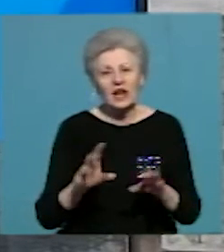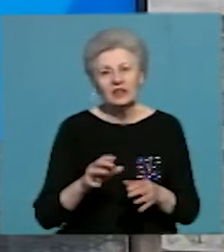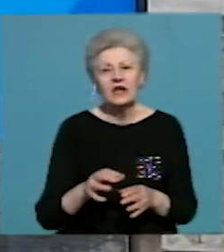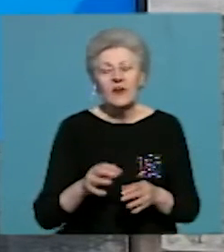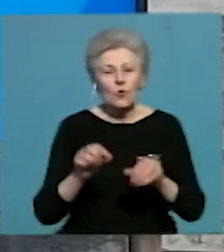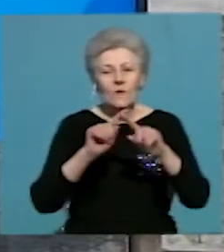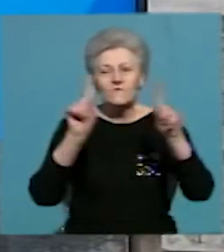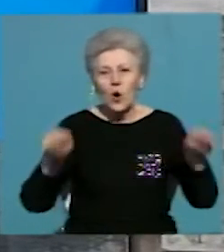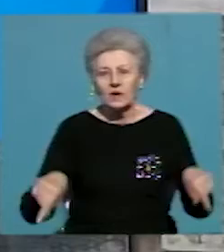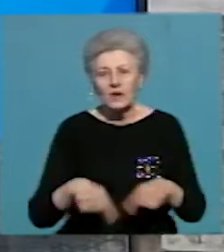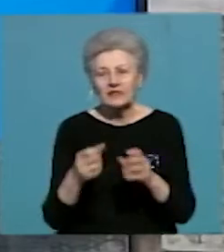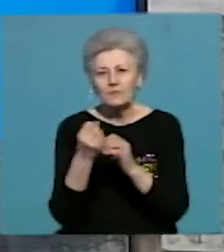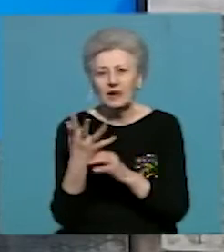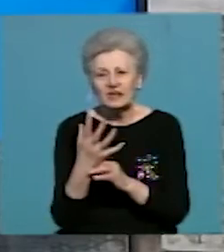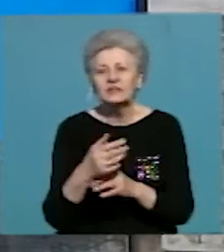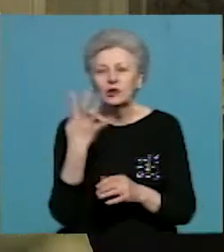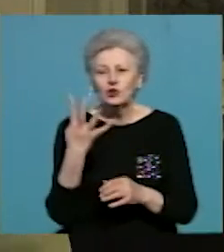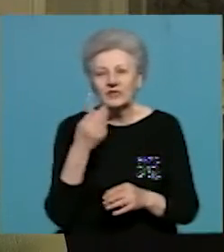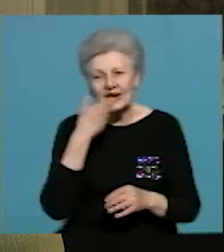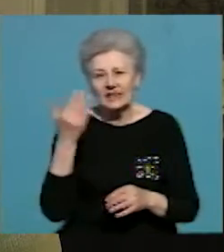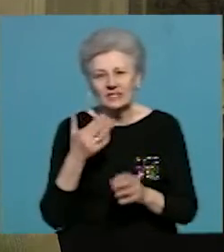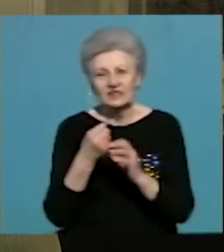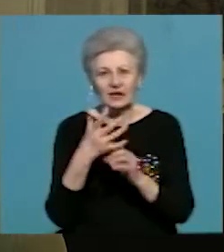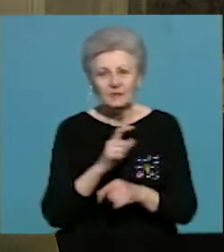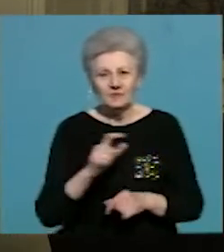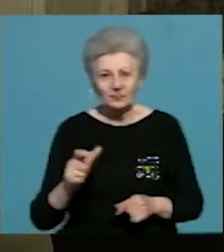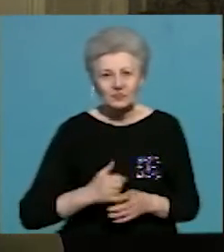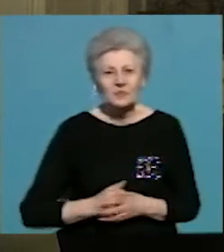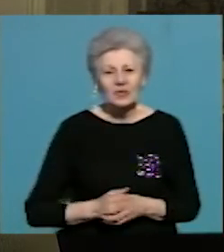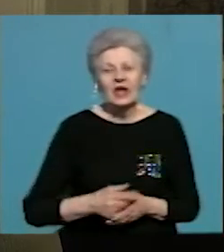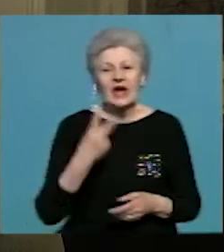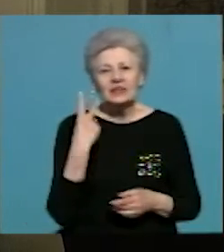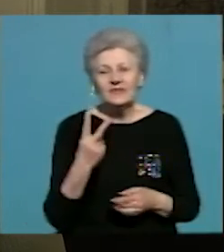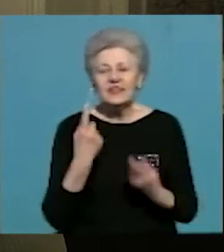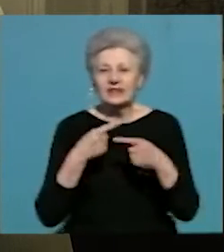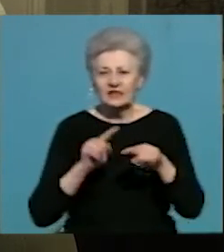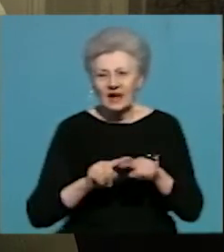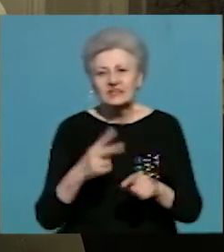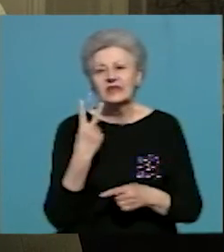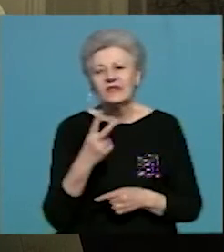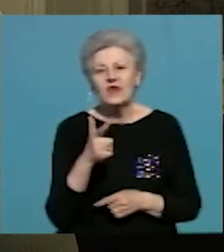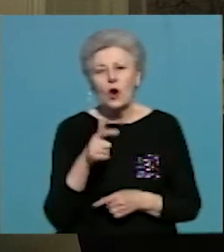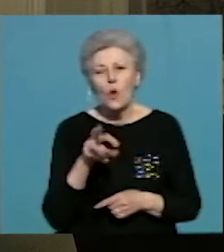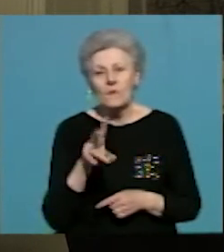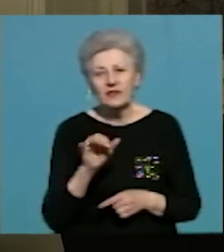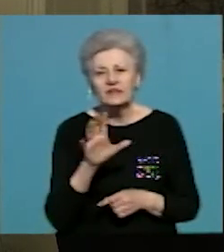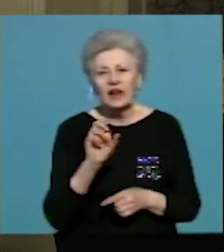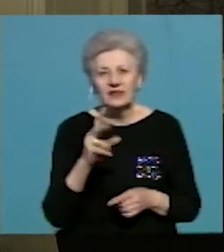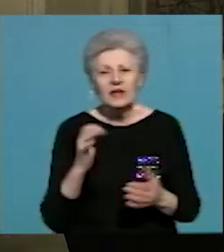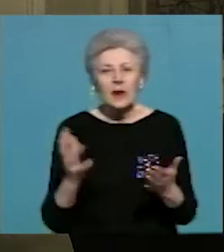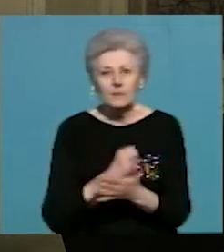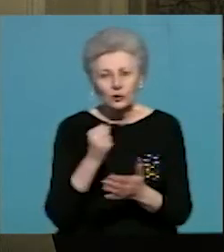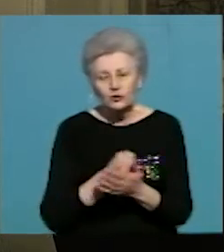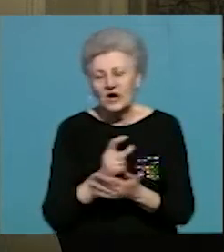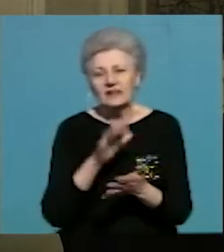4. Чотири лекції по 15 хвилин. Дві технарські, дві гуманітарні лекції. Тоді виходить баланс в